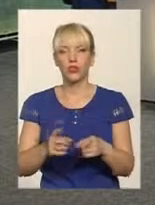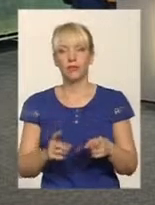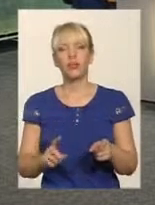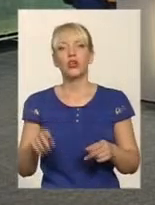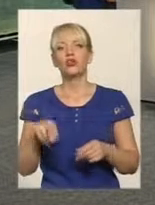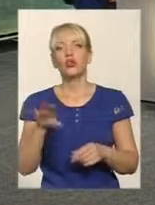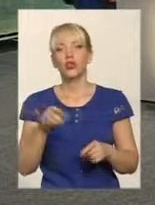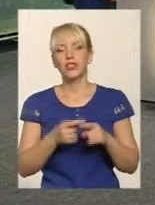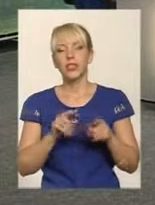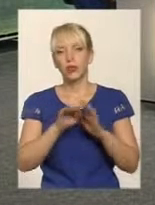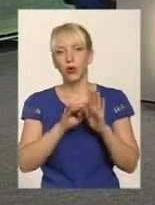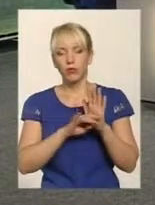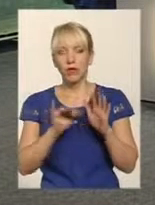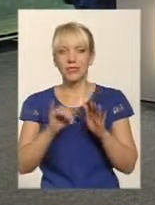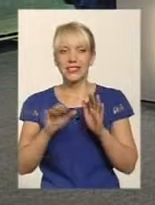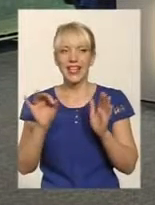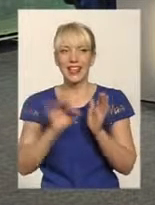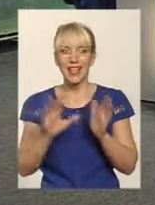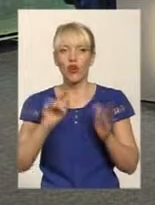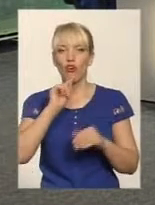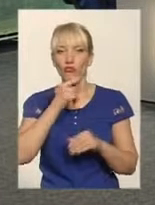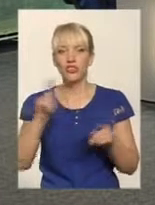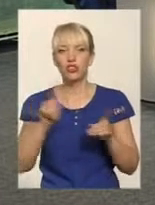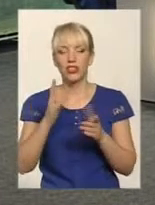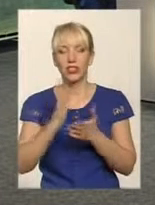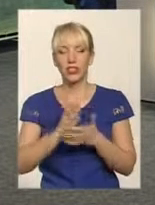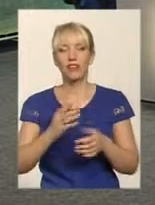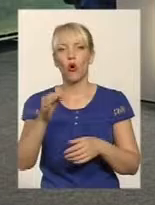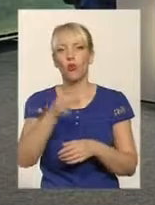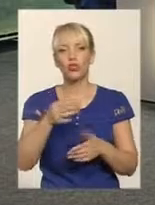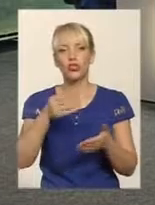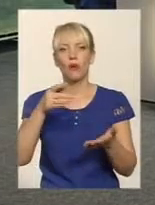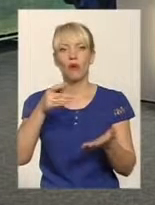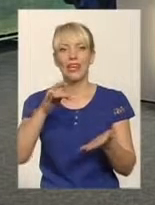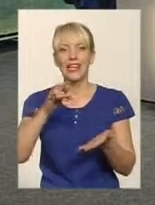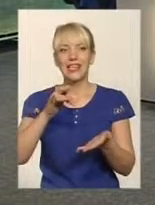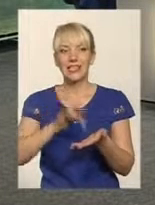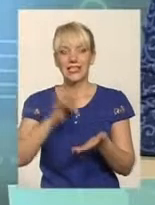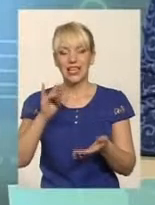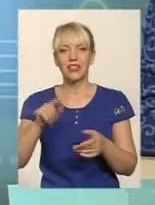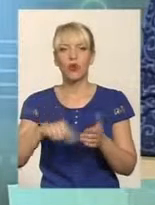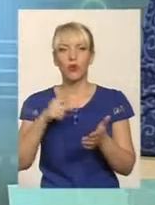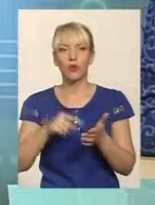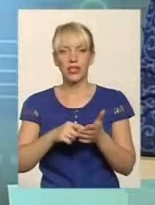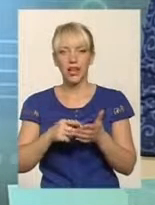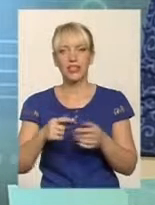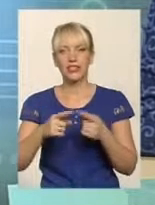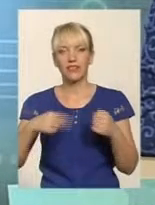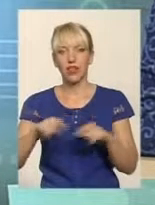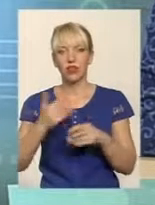Щодо тих програм з енергоефективністю, які діють в обласному центрі, саме в житлово-комунальній сфері, в нас є коментар